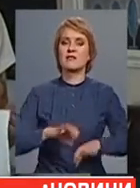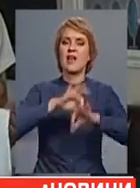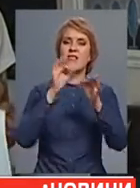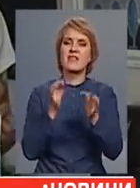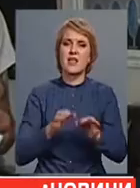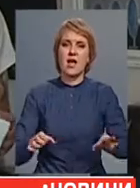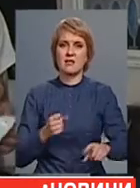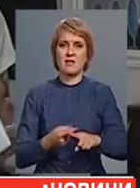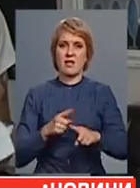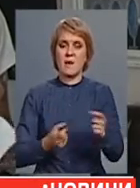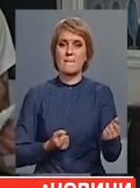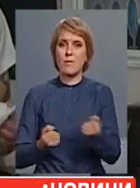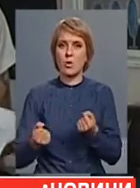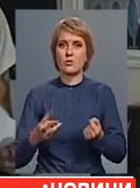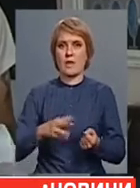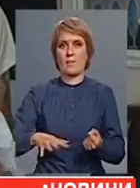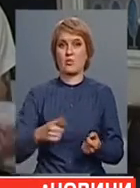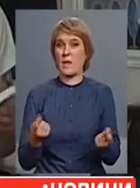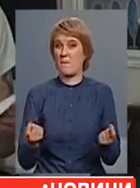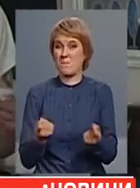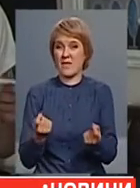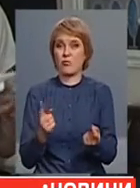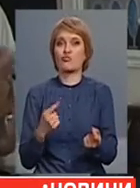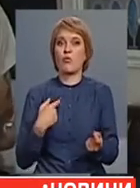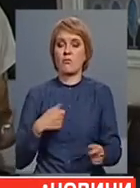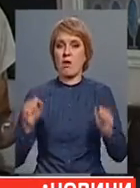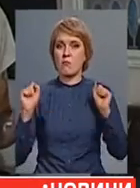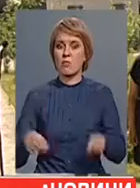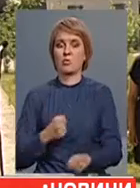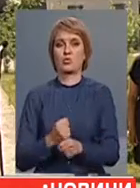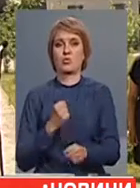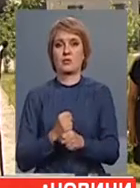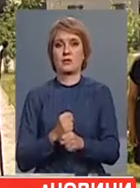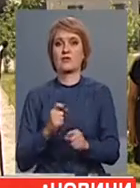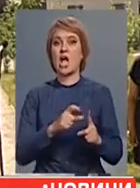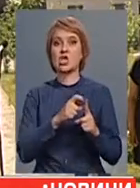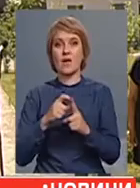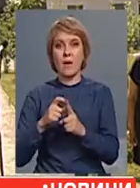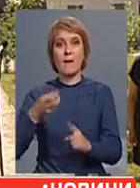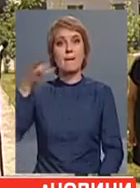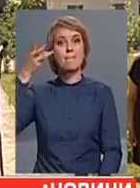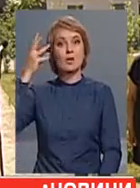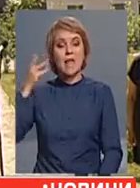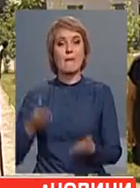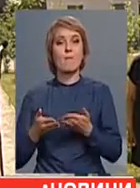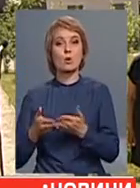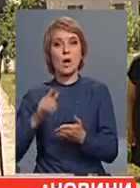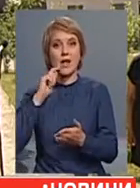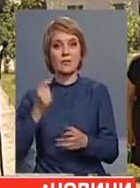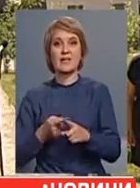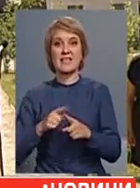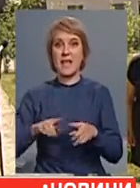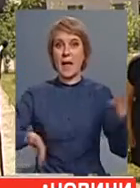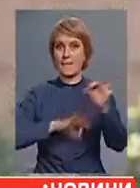боролися на Майдані. І це мінімум того, що я можу зробити. За словами посла Португалії в Україні, цей проєкт – знак